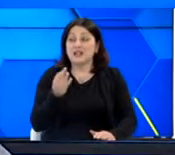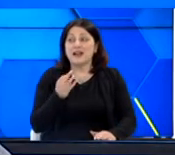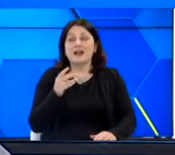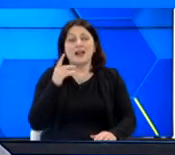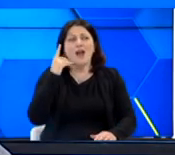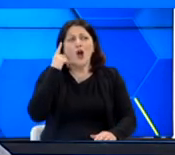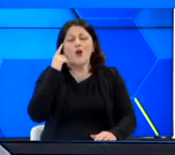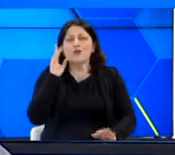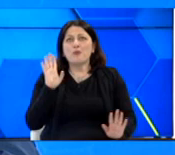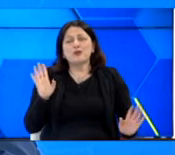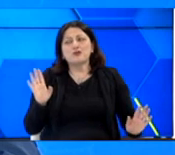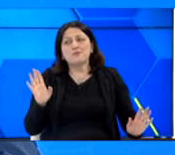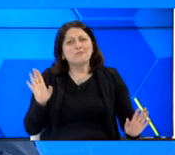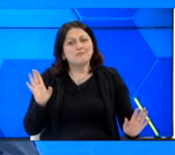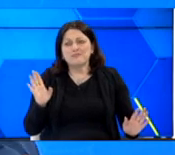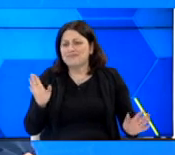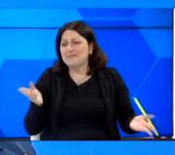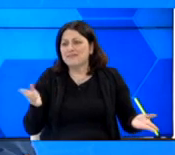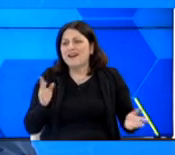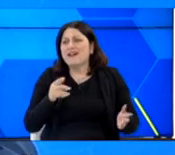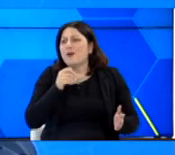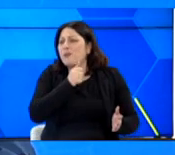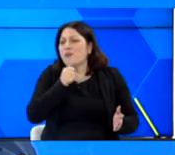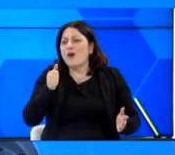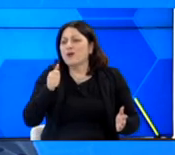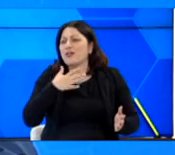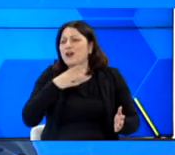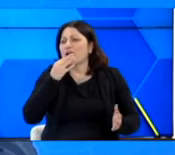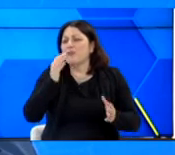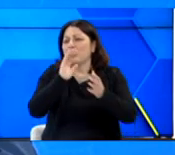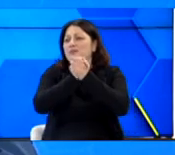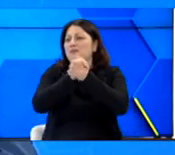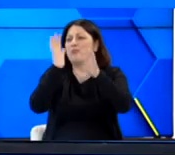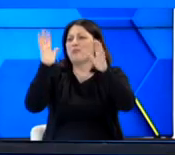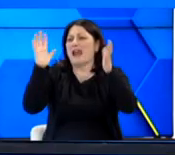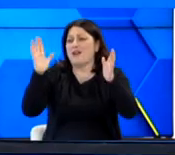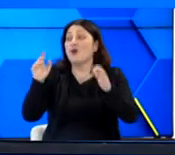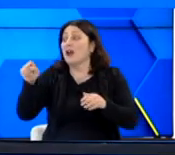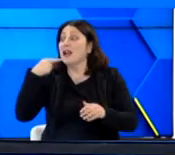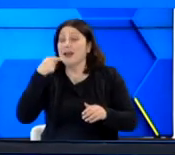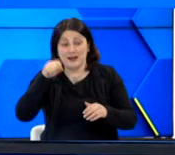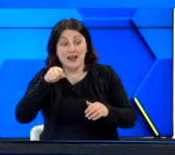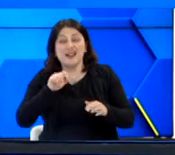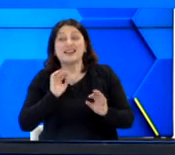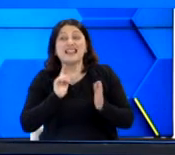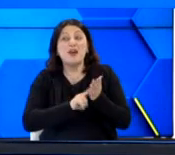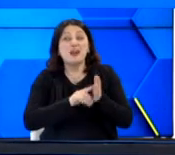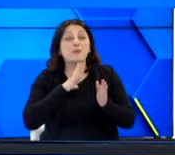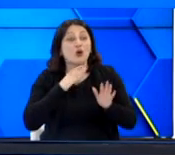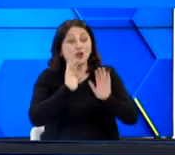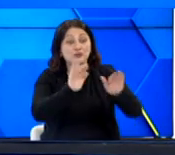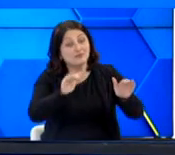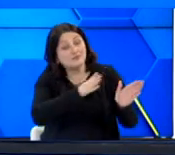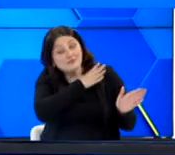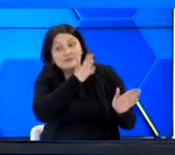Νομίζω πως δεν έχουμε ένα μεγάλο μπράβο σε αυτούς τους ανθρώπους. Βέβαια, και να καλέσουμε και τον κόσμο να τιμήσει αυτή τη διοργάνωση με την